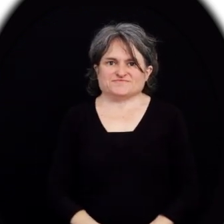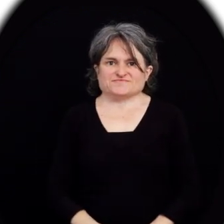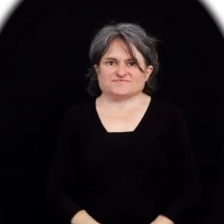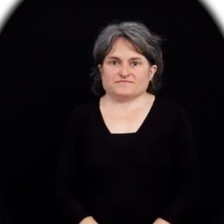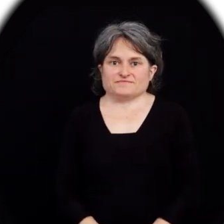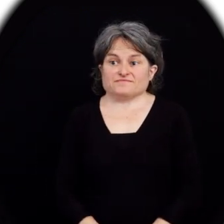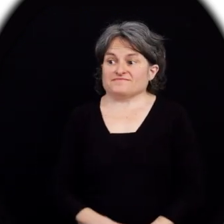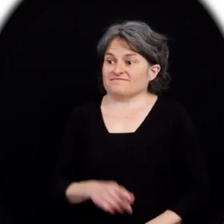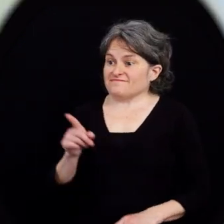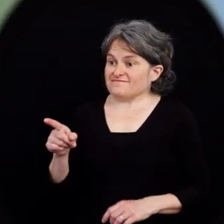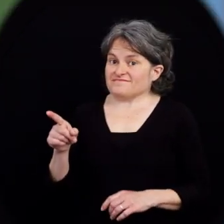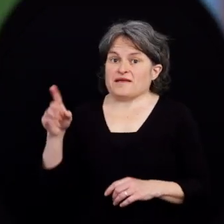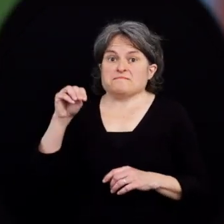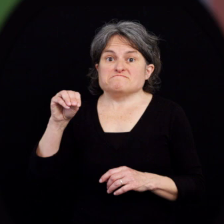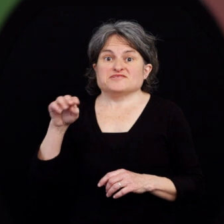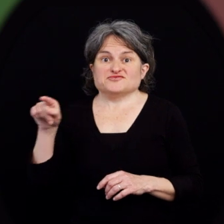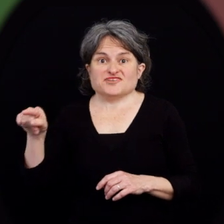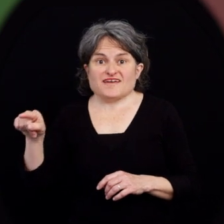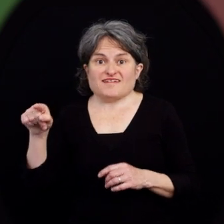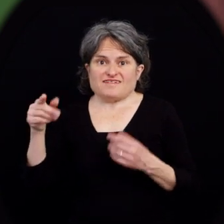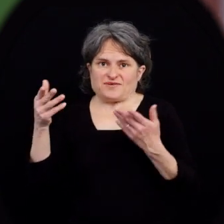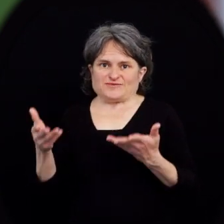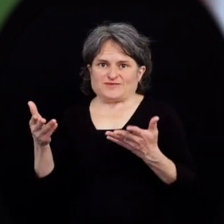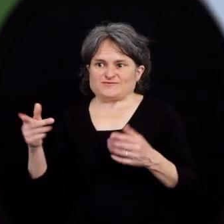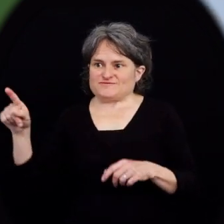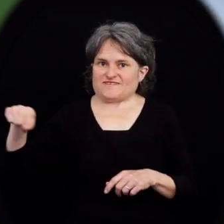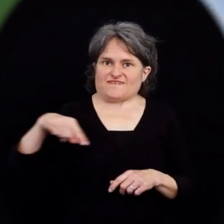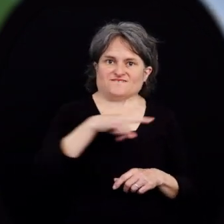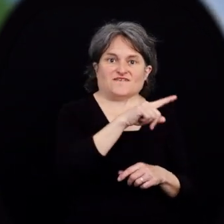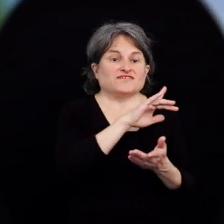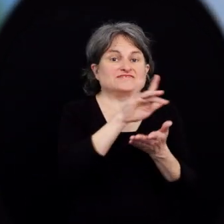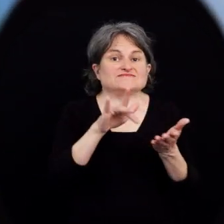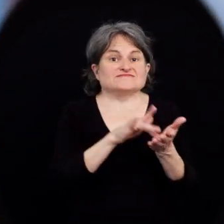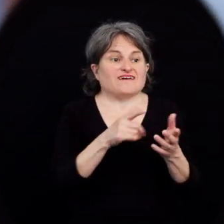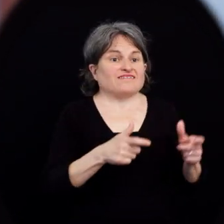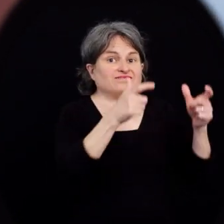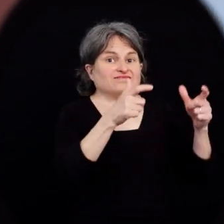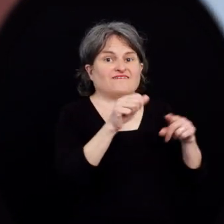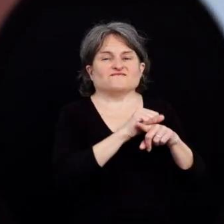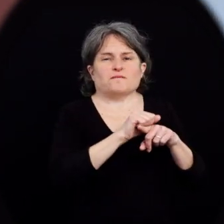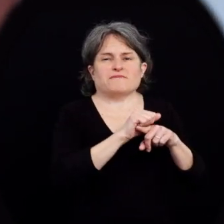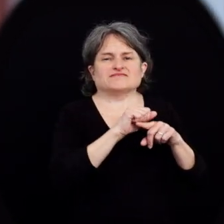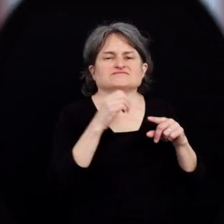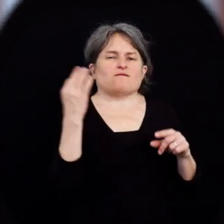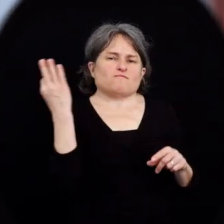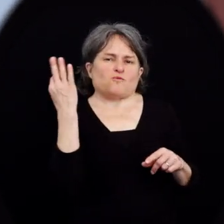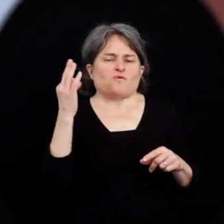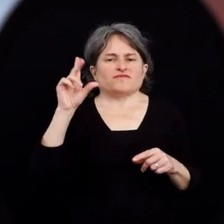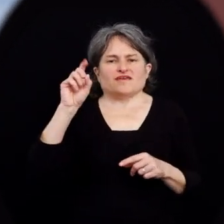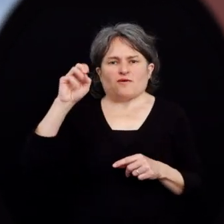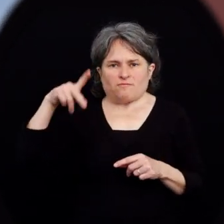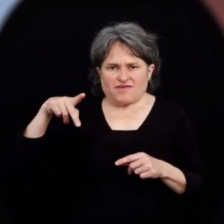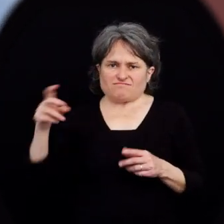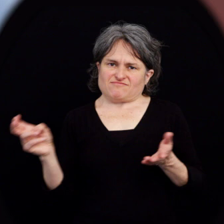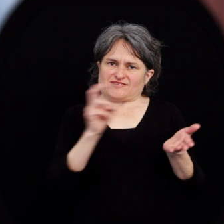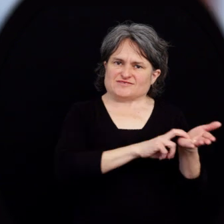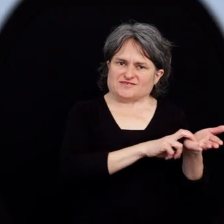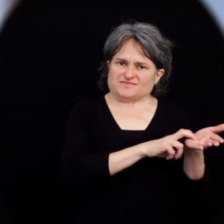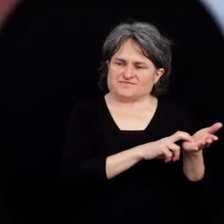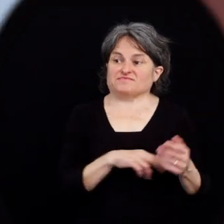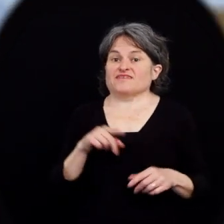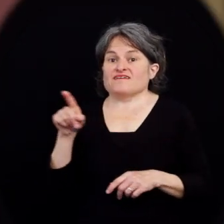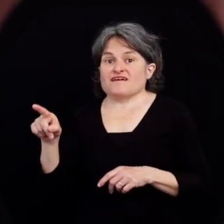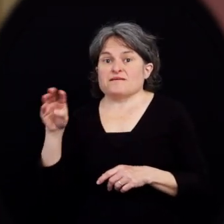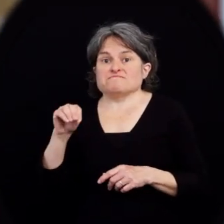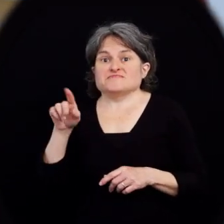pour mieux l'accueillir. Voici Michelle. Aujourd'hui, elle doit se rendre de nouveau dans un centre de formation professionnelle